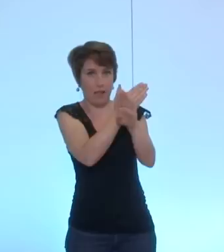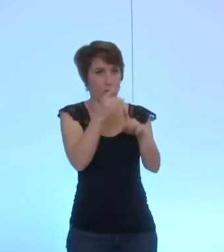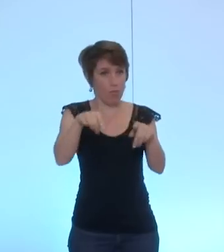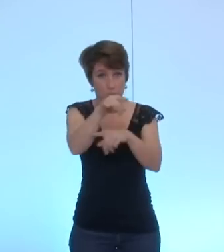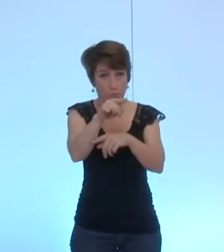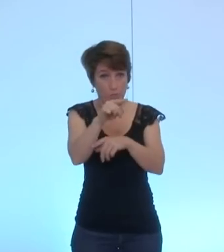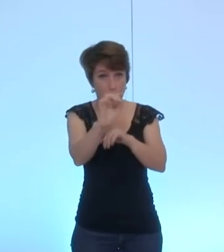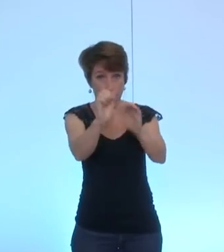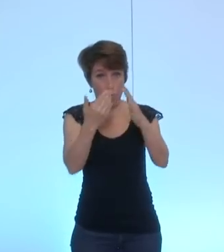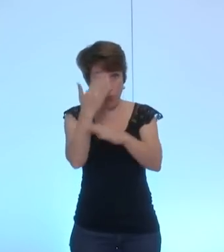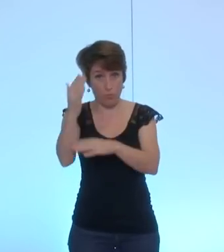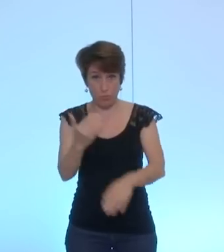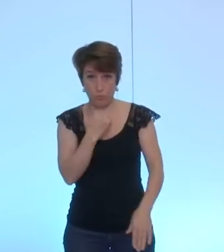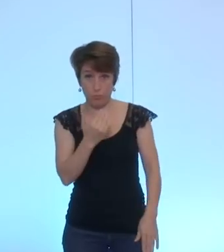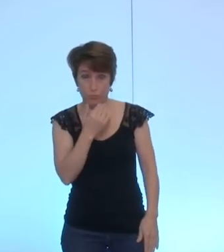démarche